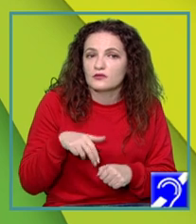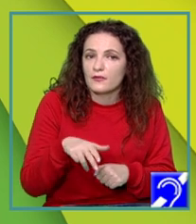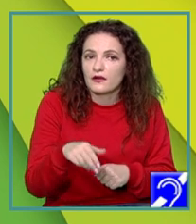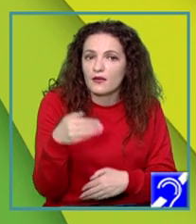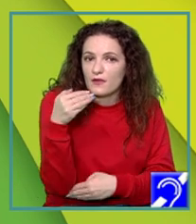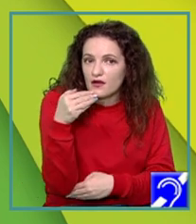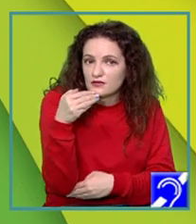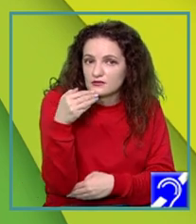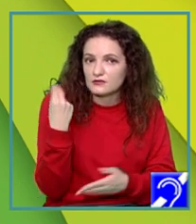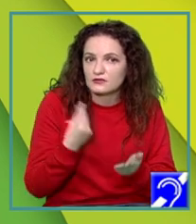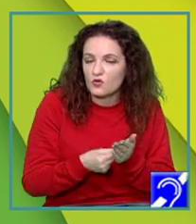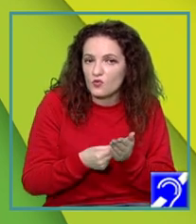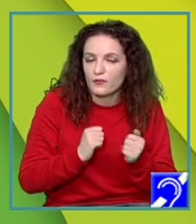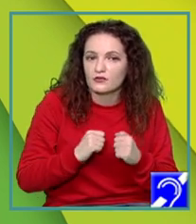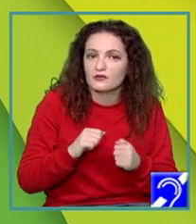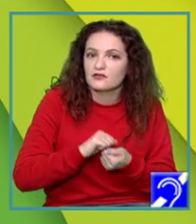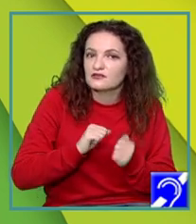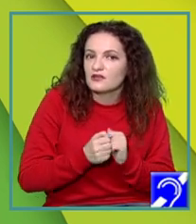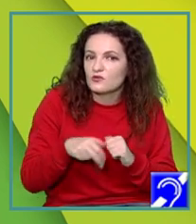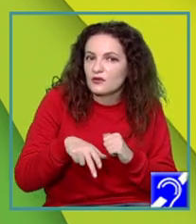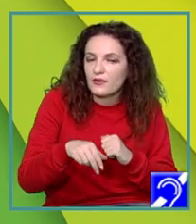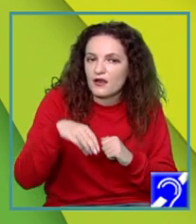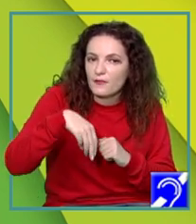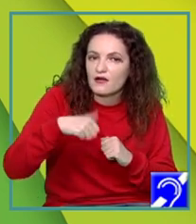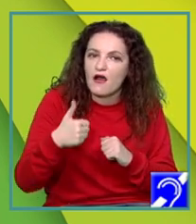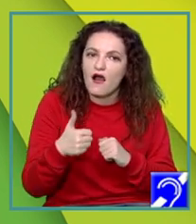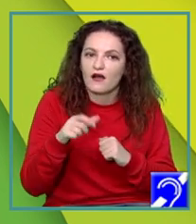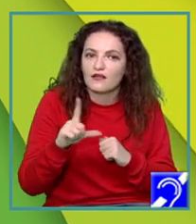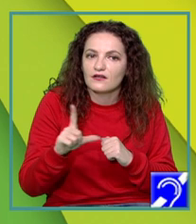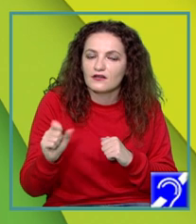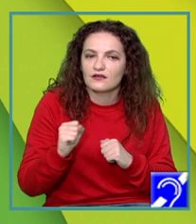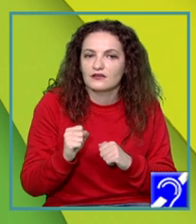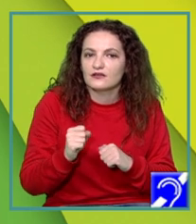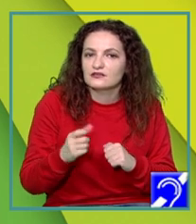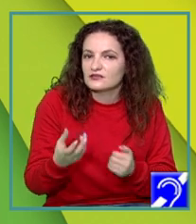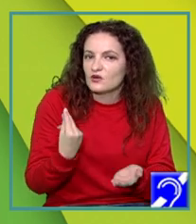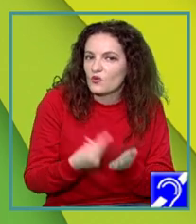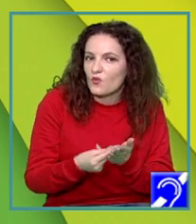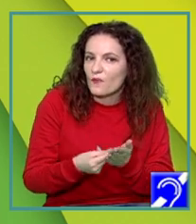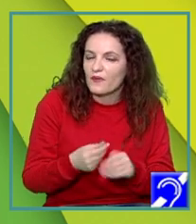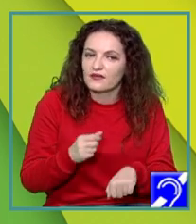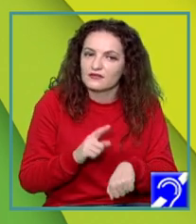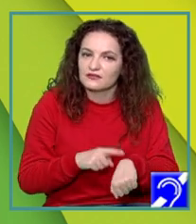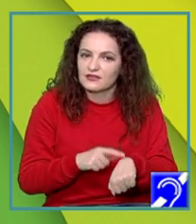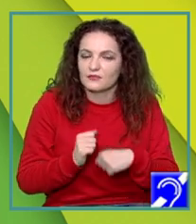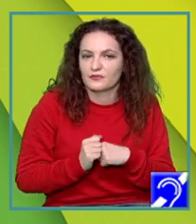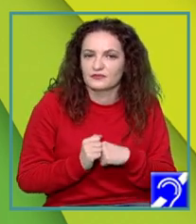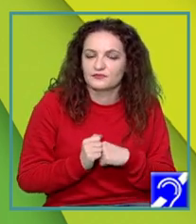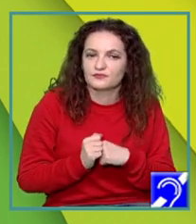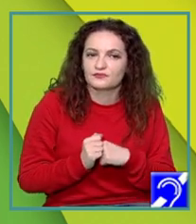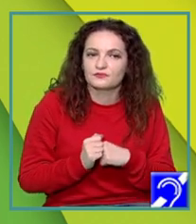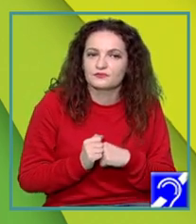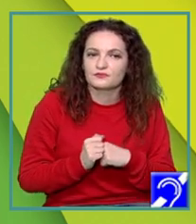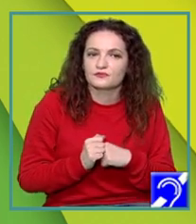dar nu pot să mă duc nici la mol și să-i cer vânzătoarei să îmi dea așa vreo 2-3 kg de timp și să le pun eu acolo pentru când mai am